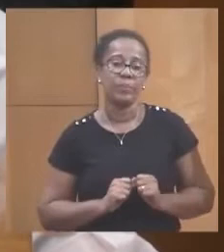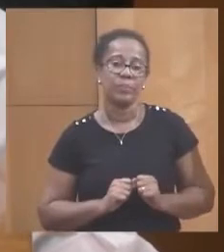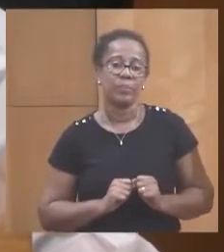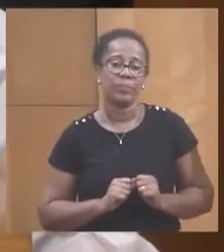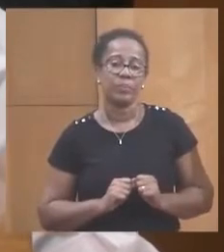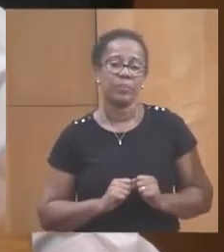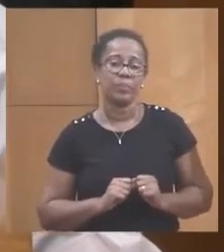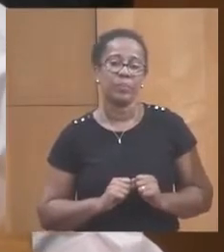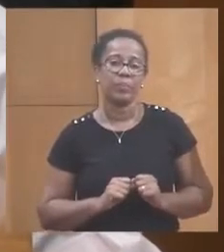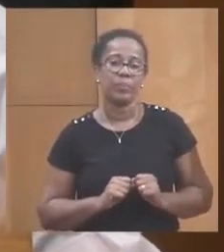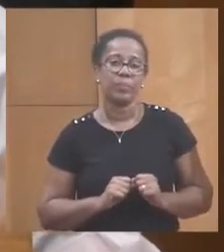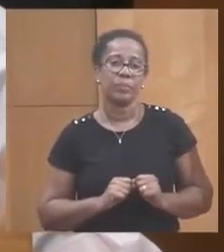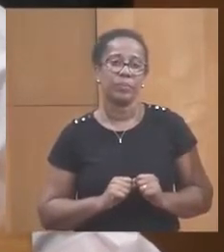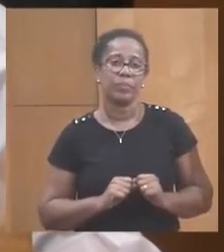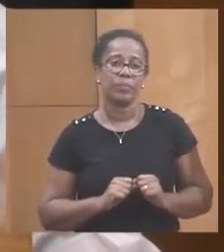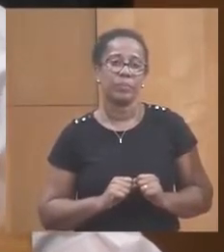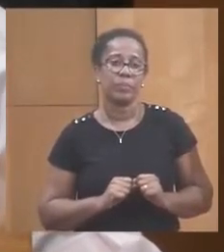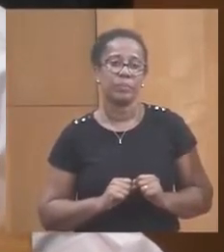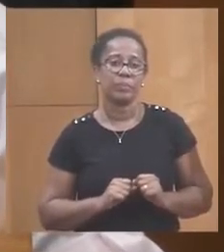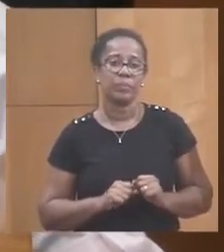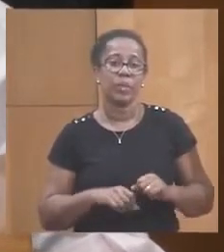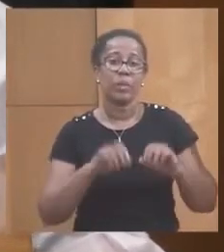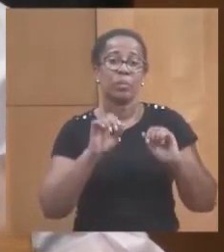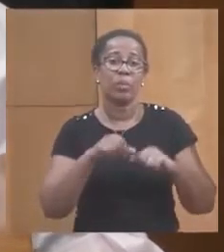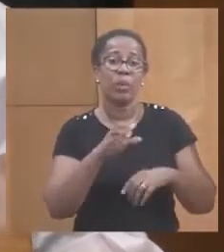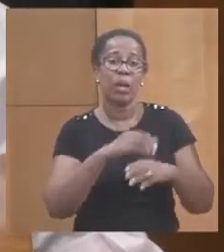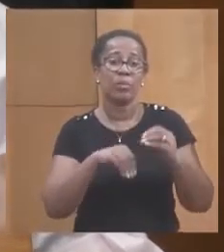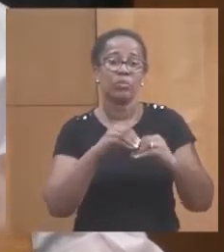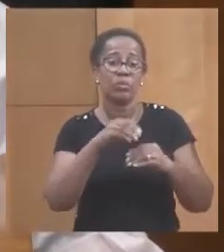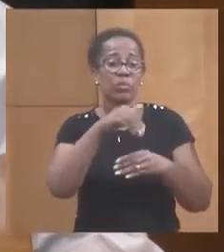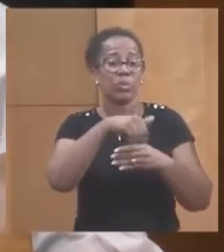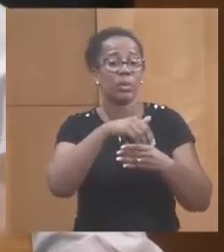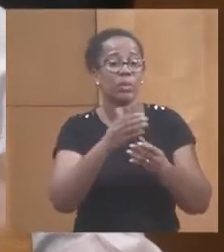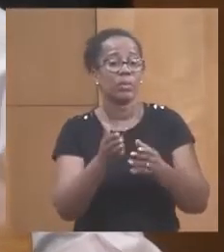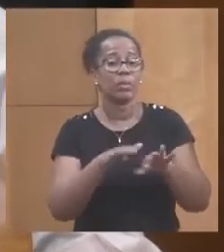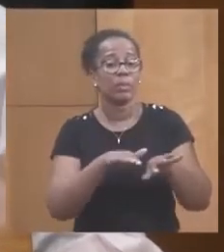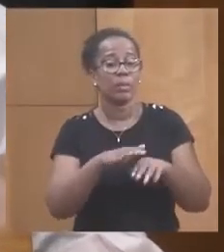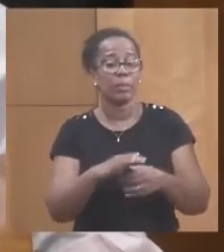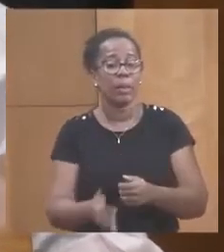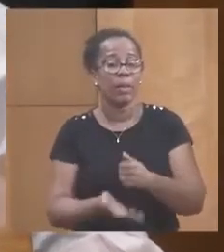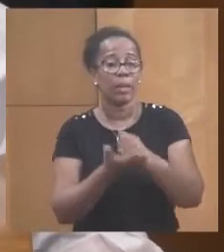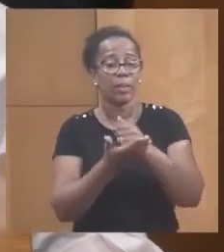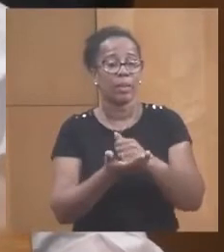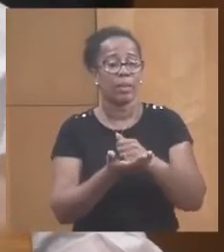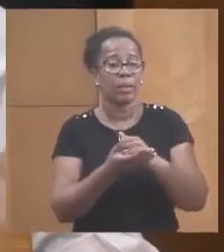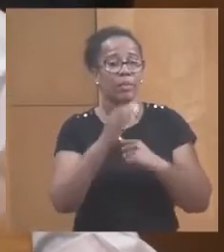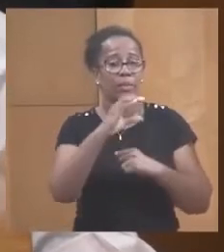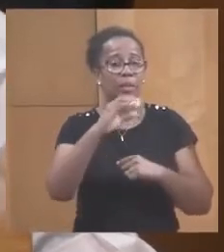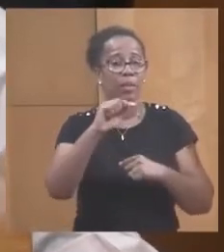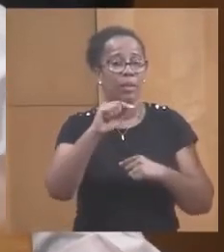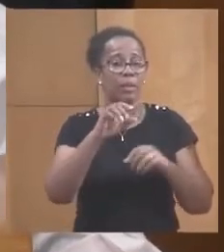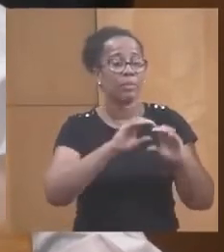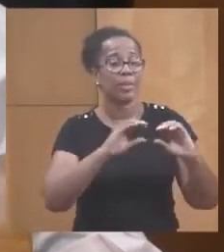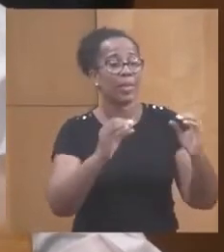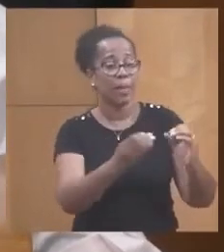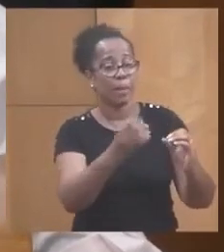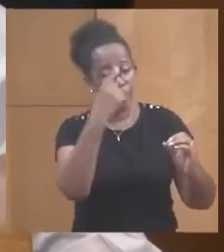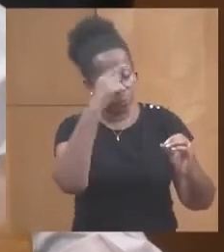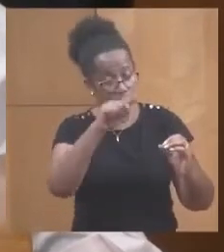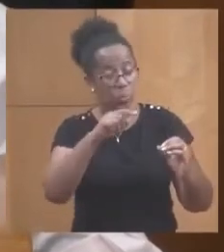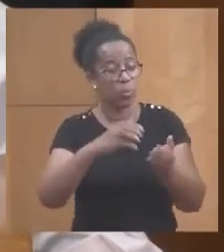intégrer dans le système d'aide de la CTM aux communes